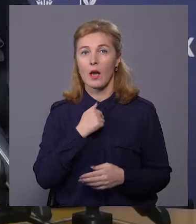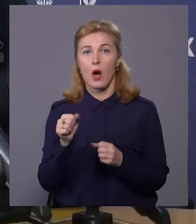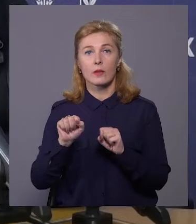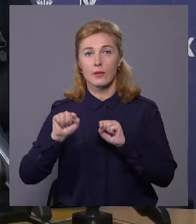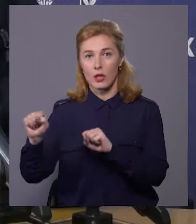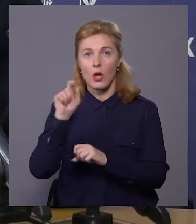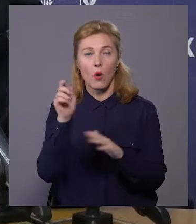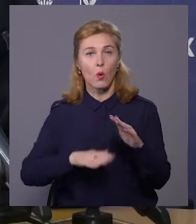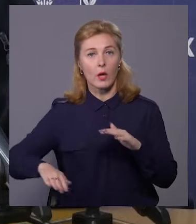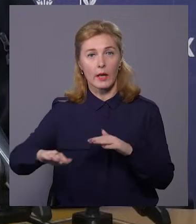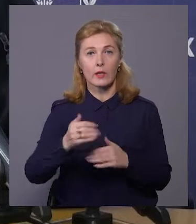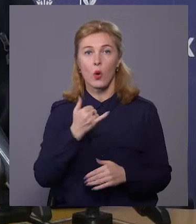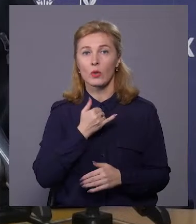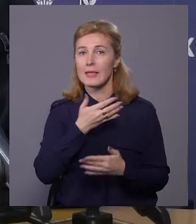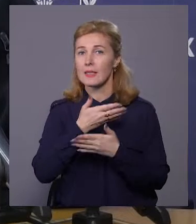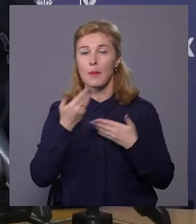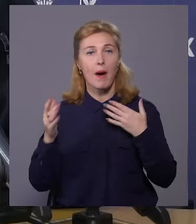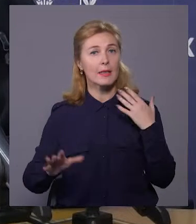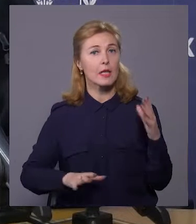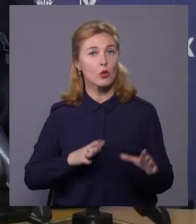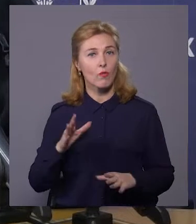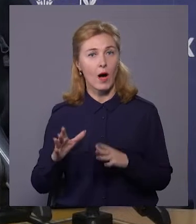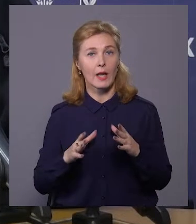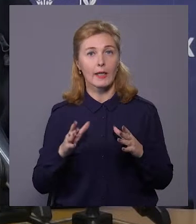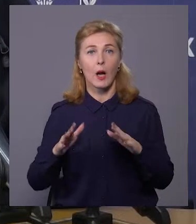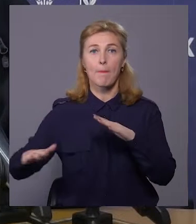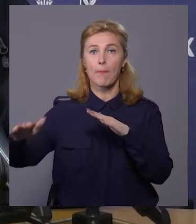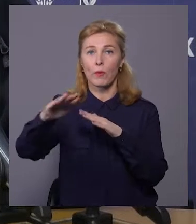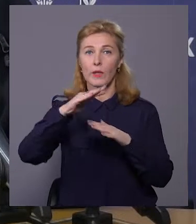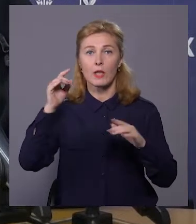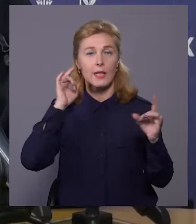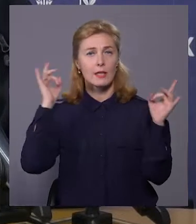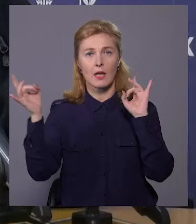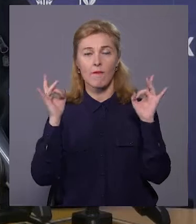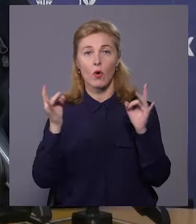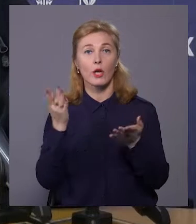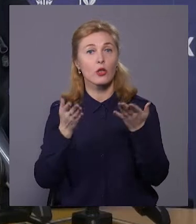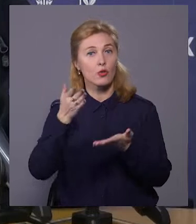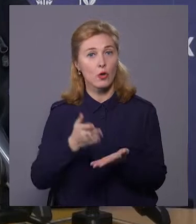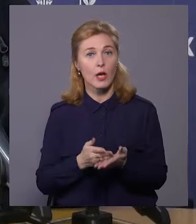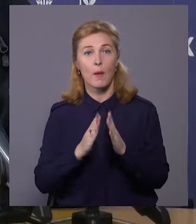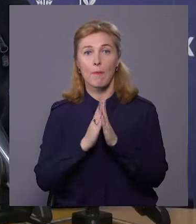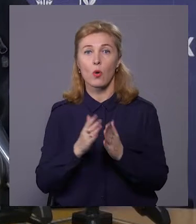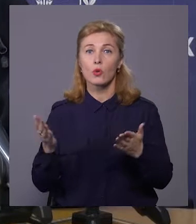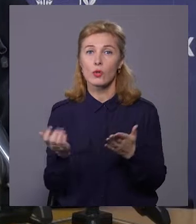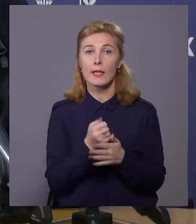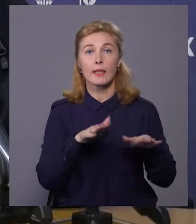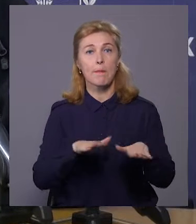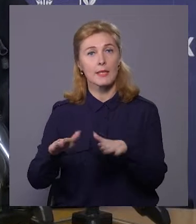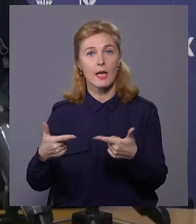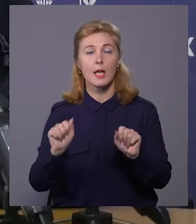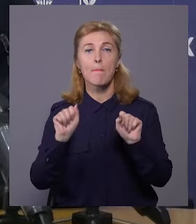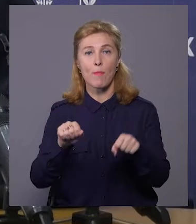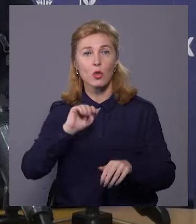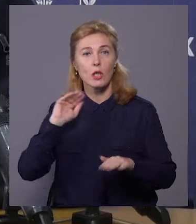країни. Нас немає тренувальних повітряних тривог. Якщо є вона, то прошу теж знаходити місця, де ви можете сховатися.